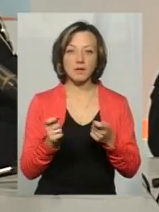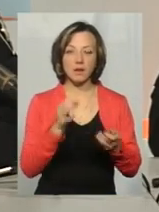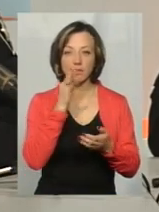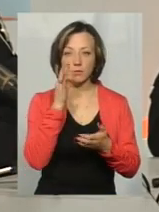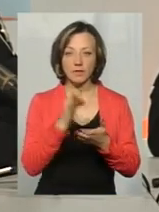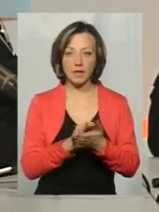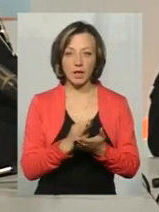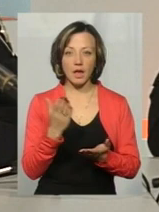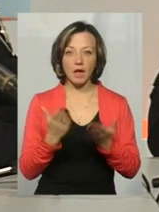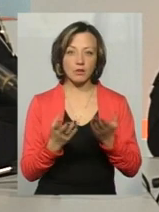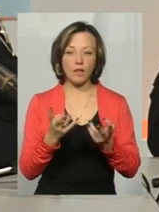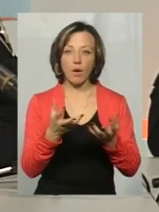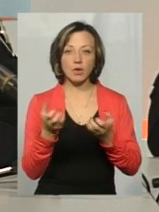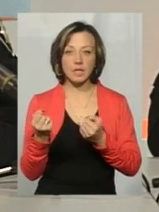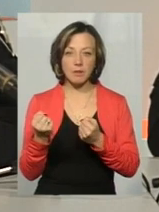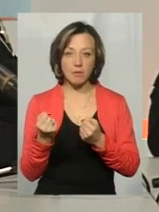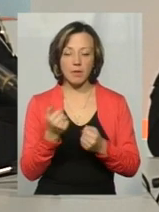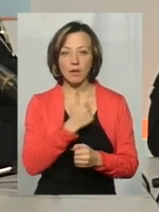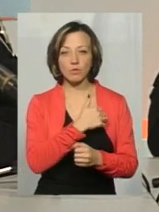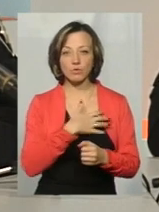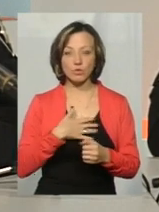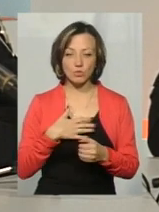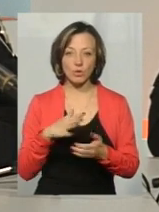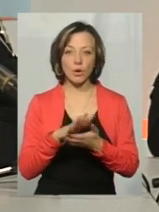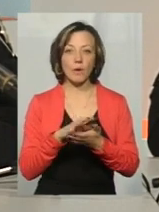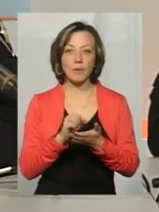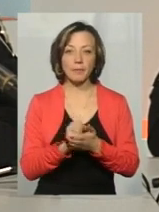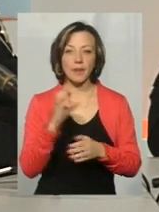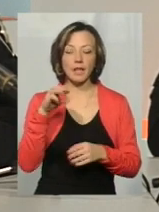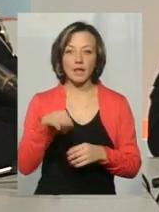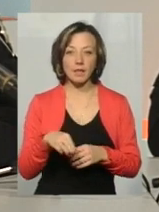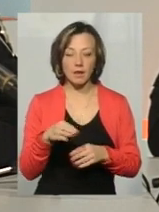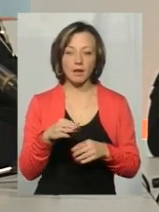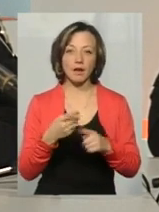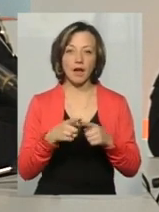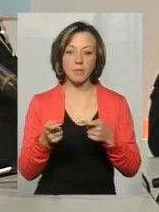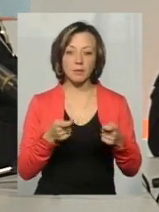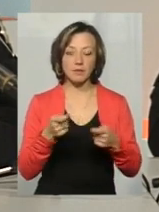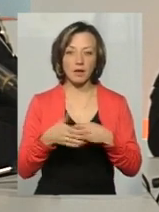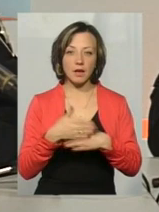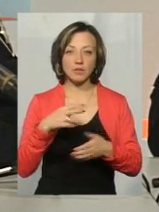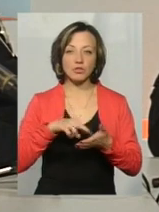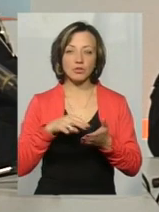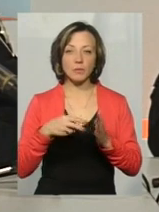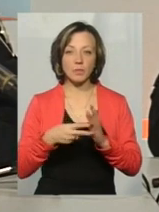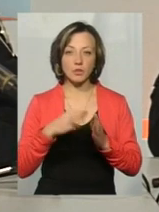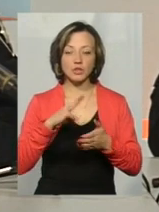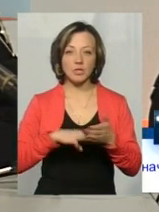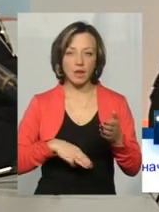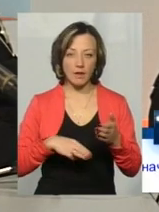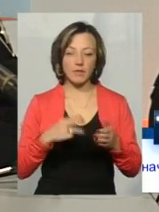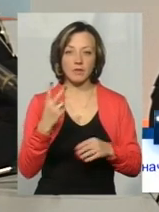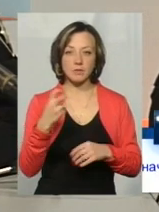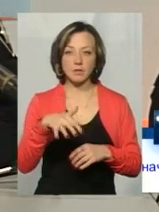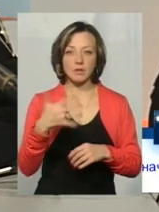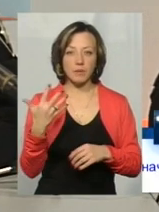люди тілесних ушкоджень. Тобто, це стаття 124 Адміністративного кодексу передбачає штраф 255 гривень або позбавлення права керування